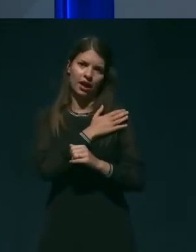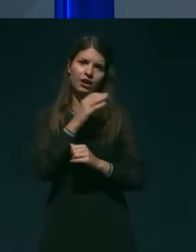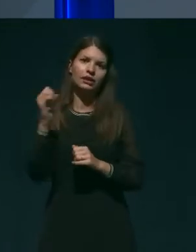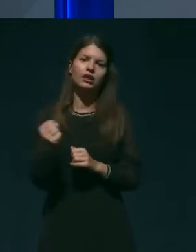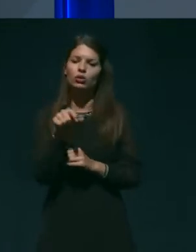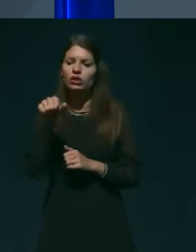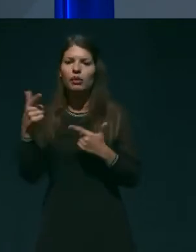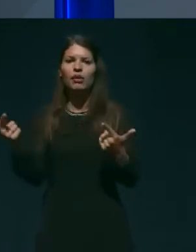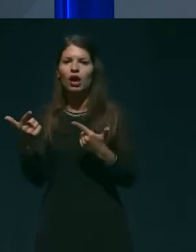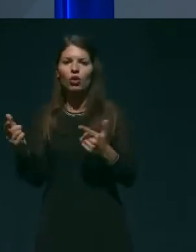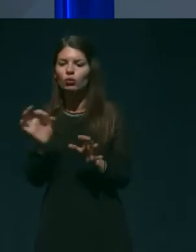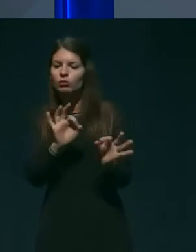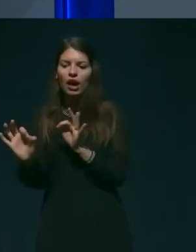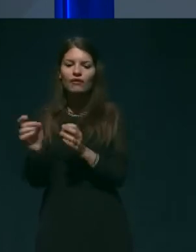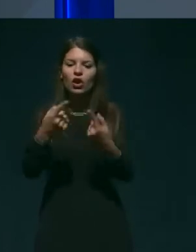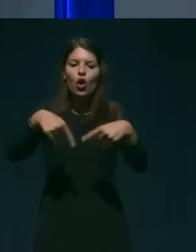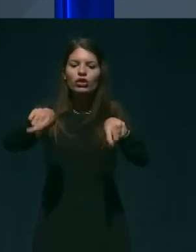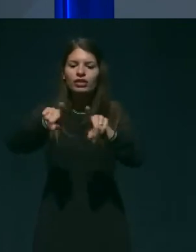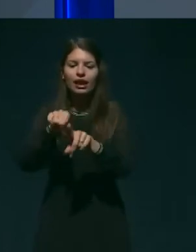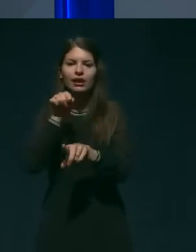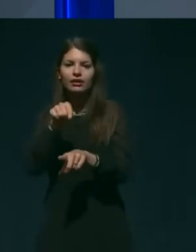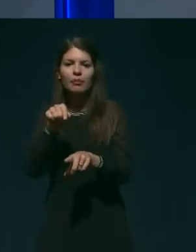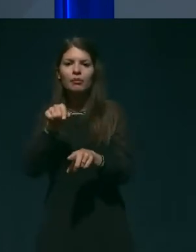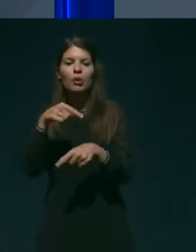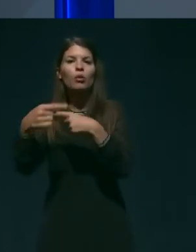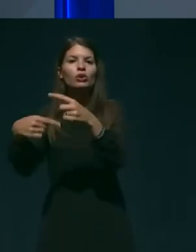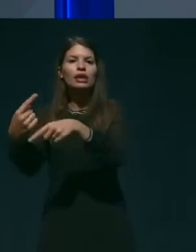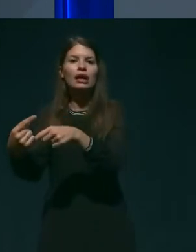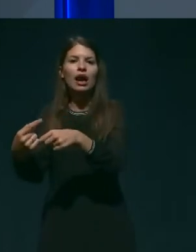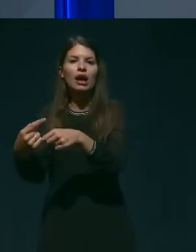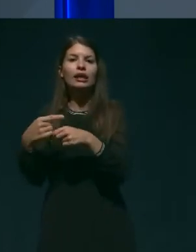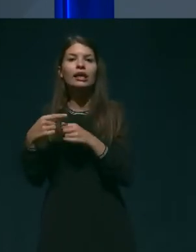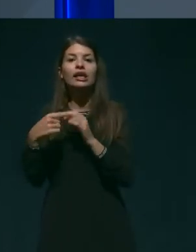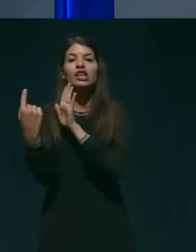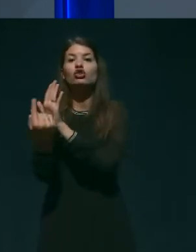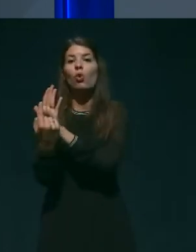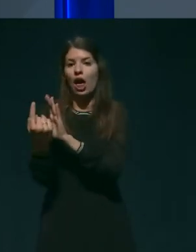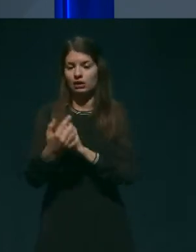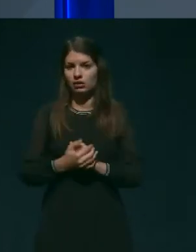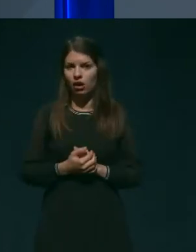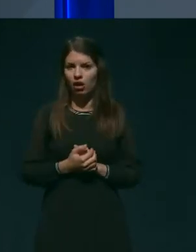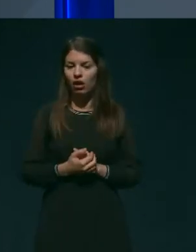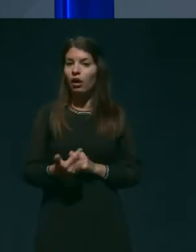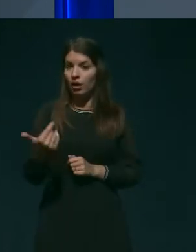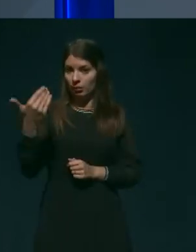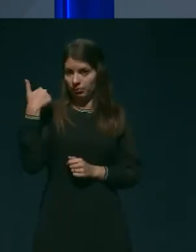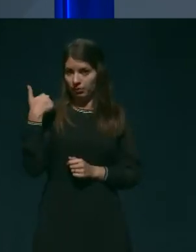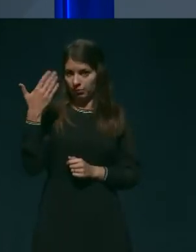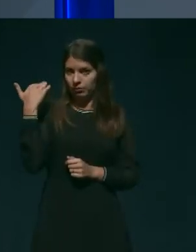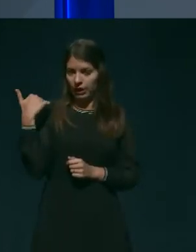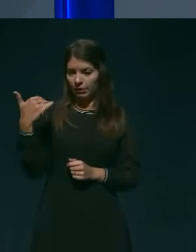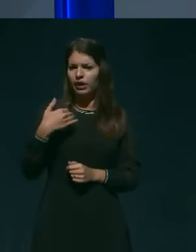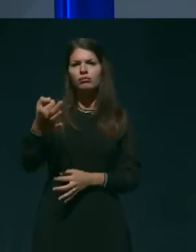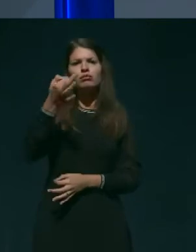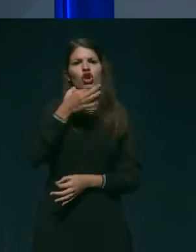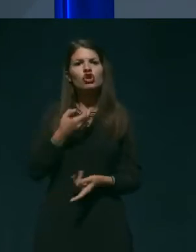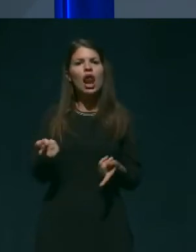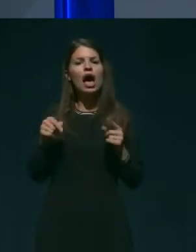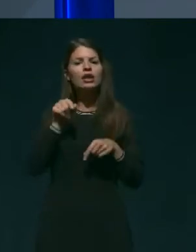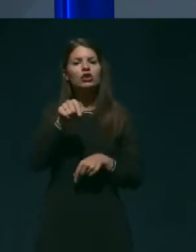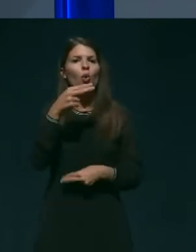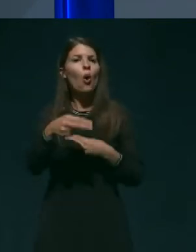izolacija. Samo s tem namenom. Jaz sem že dobila vprašanje, ali je to obvezno. So domovi, ki tega ne